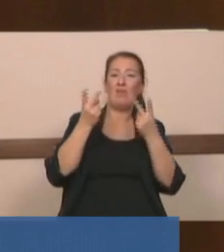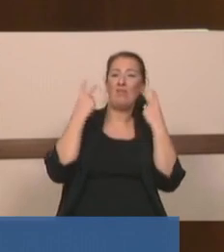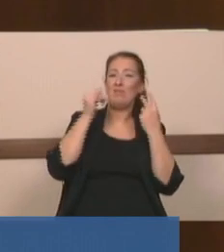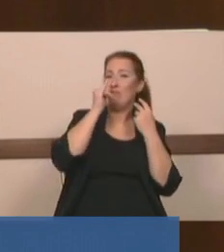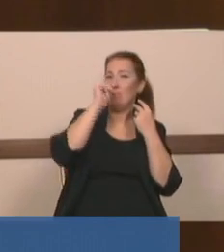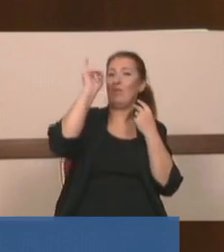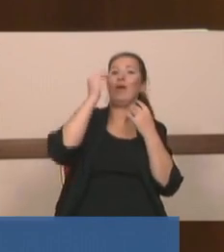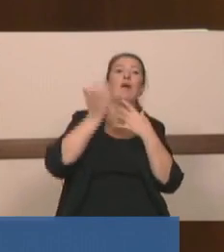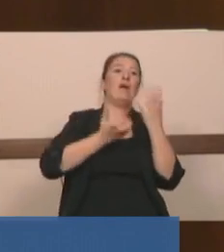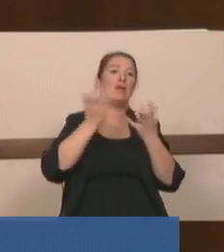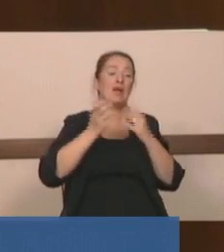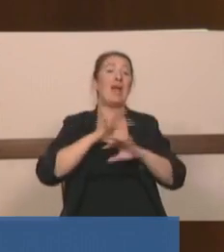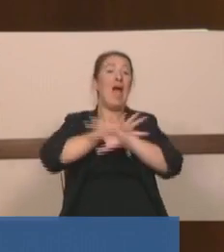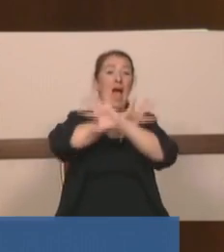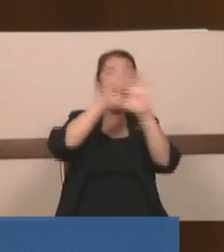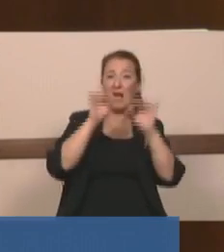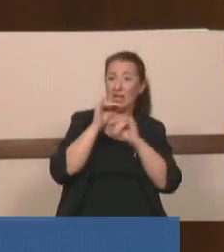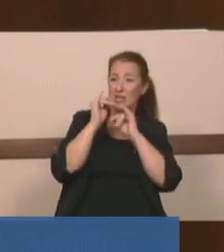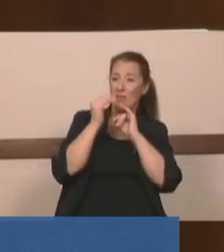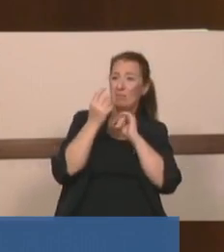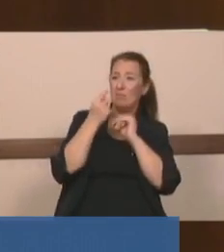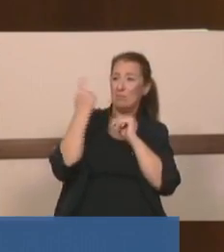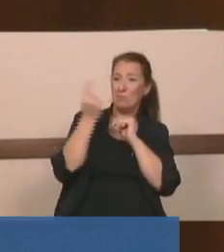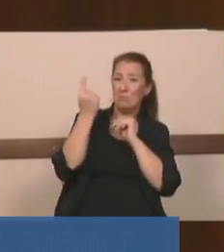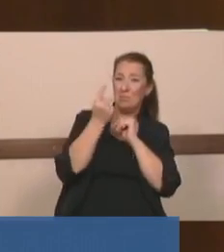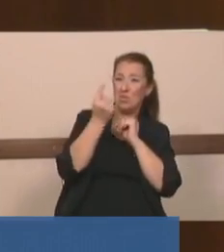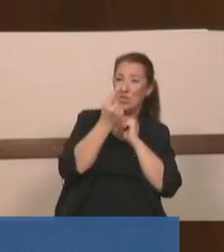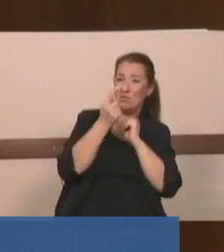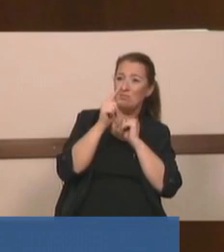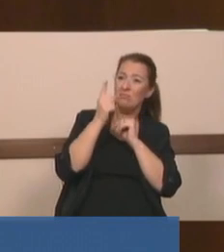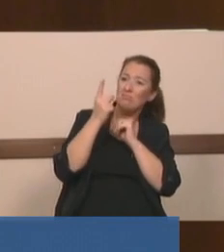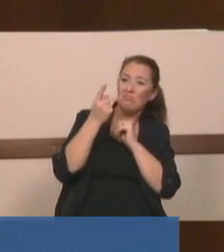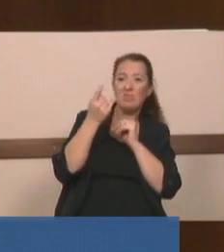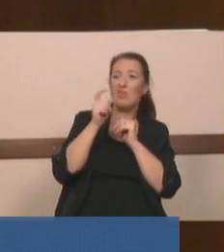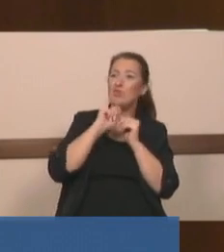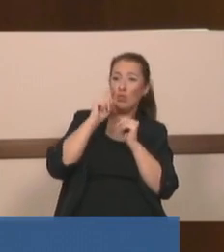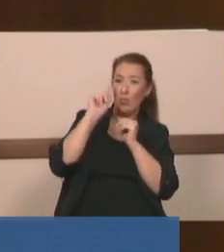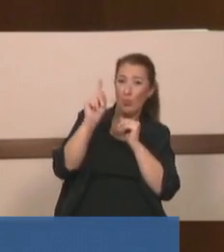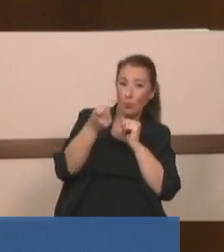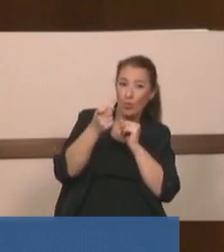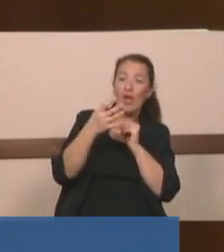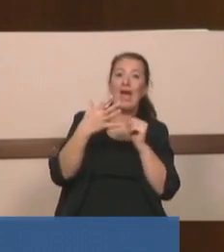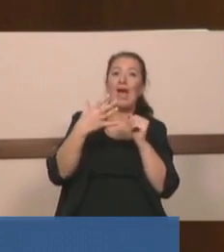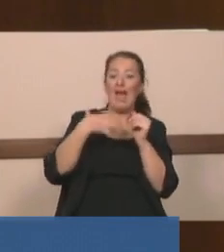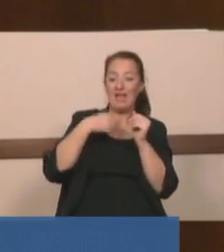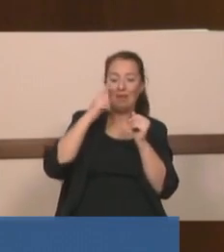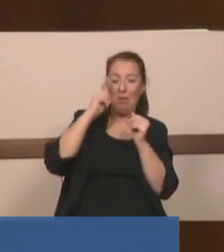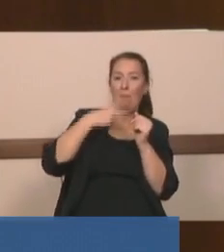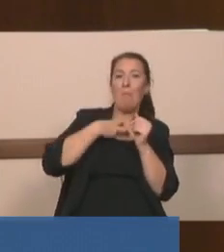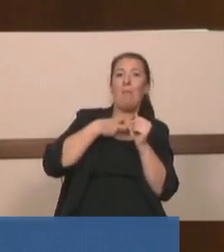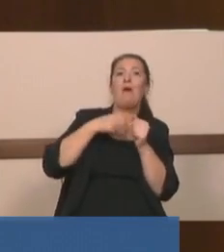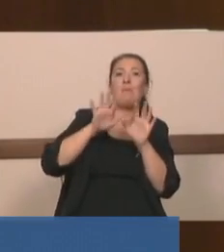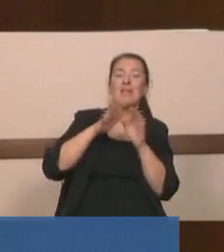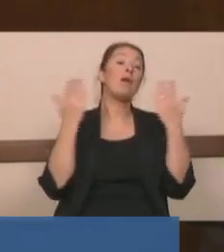Herkes de kusur görür kendisine kör bakar. Neye nasıl bakarsan o da sana